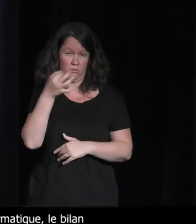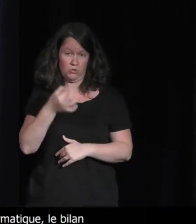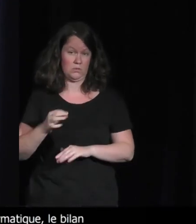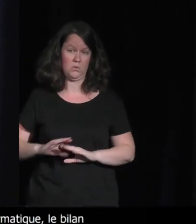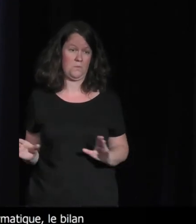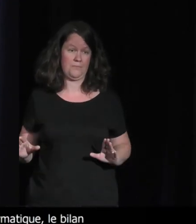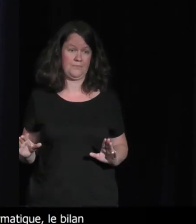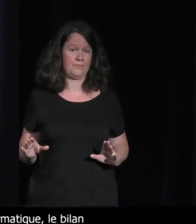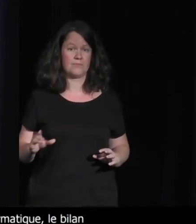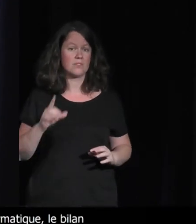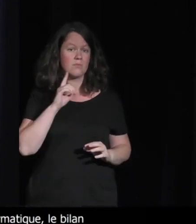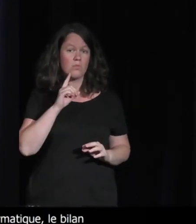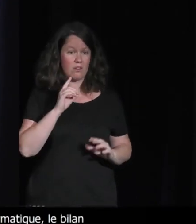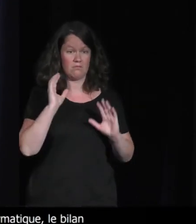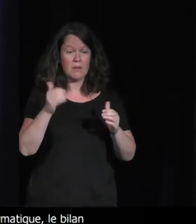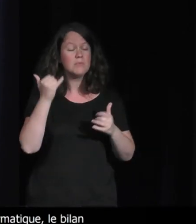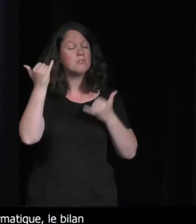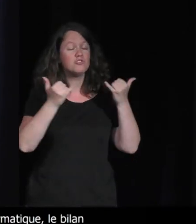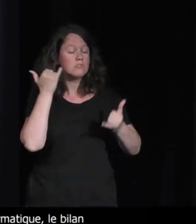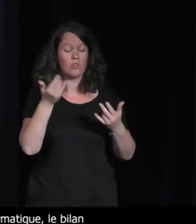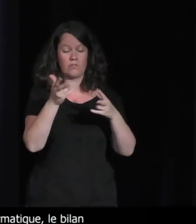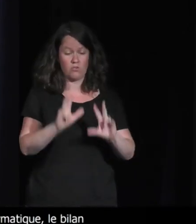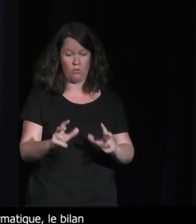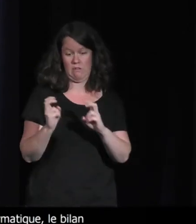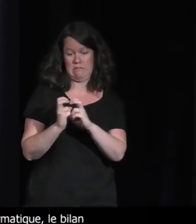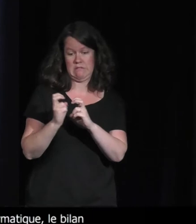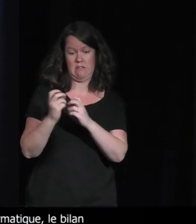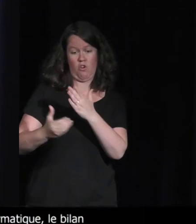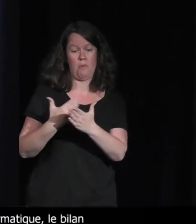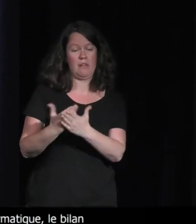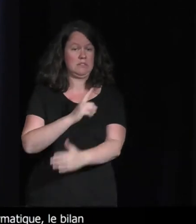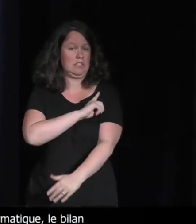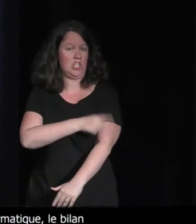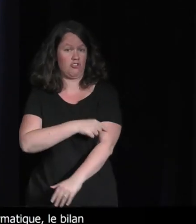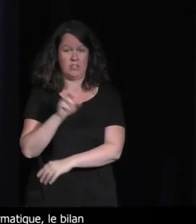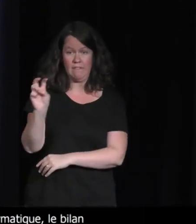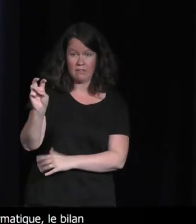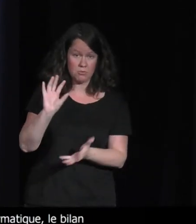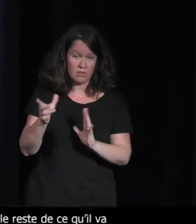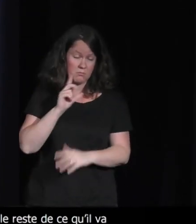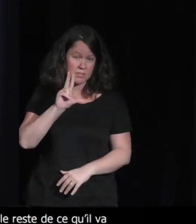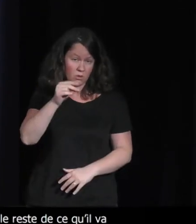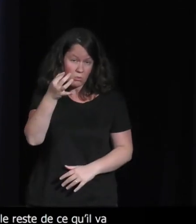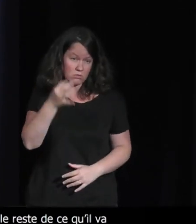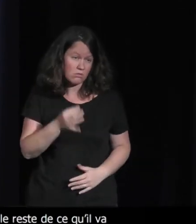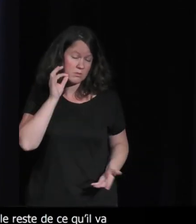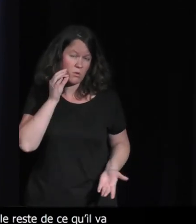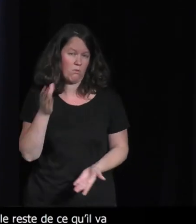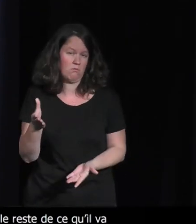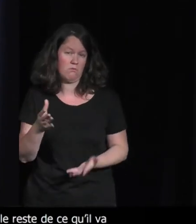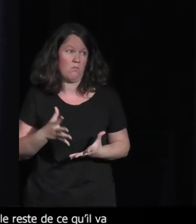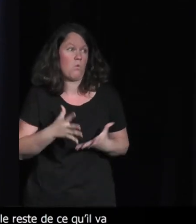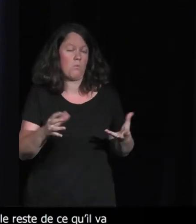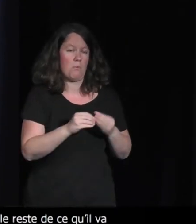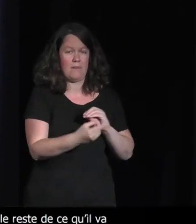matos, il tourne à l'énergie verte. Oui, OK, super, c'est une énergie verte. Mais enfin, c'est un tiers du bilan. Donc,